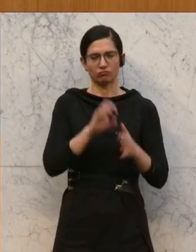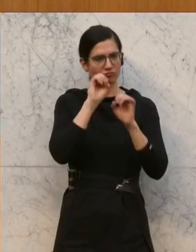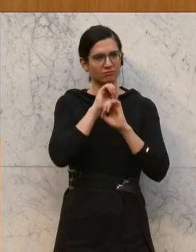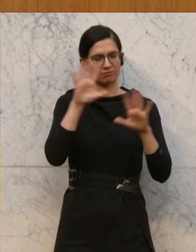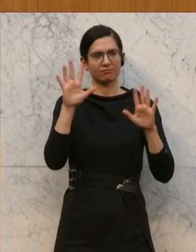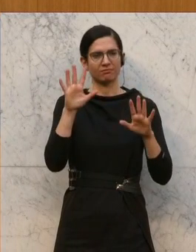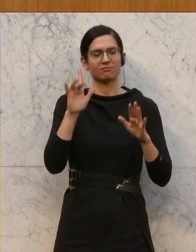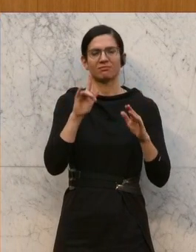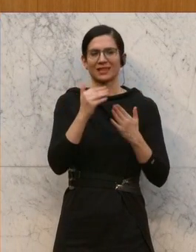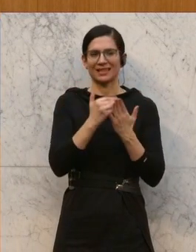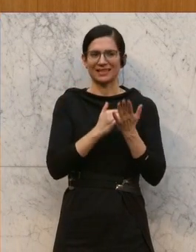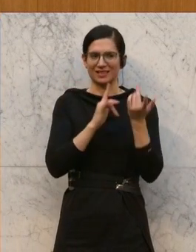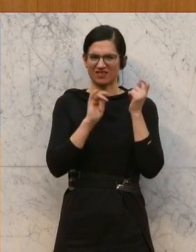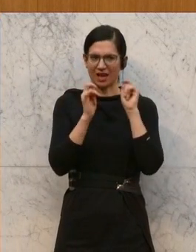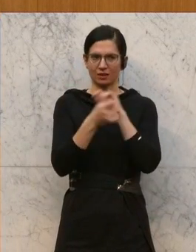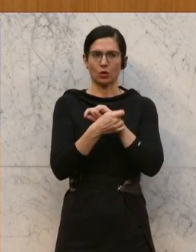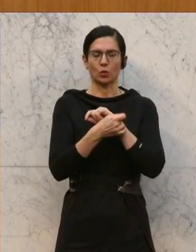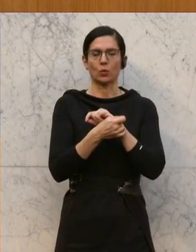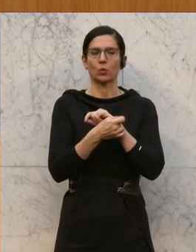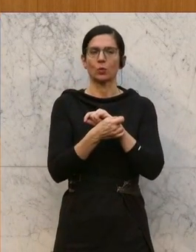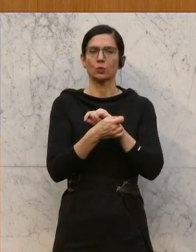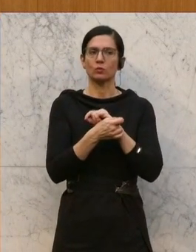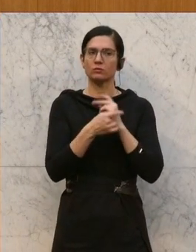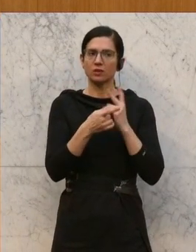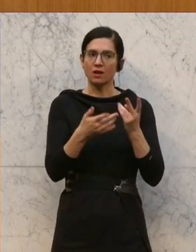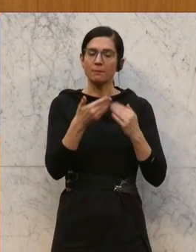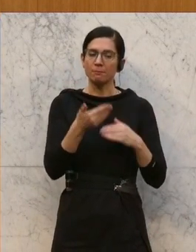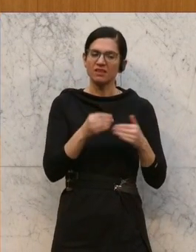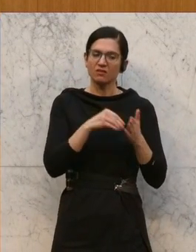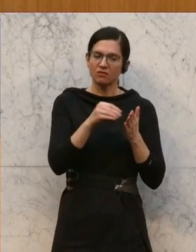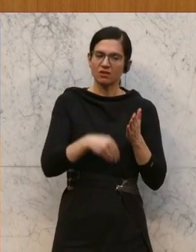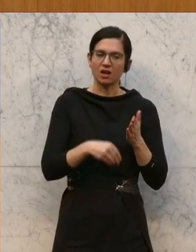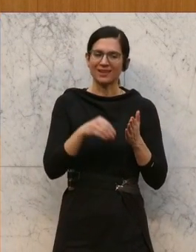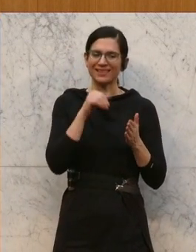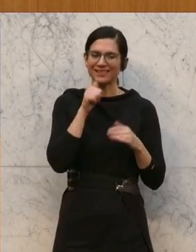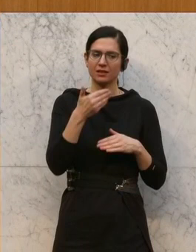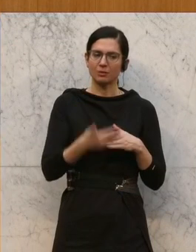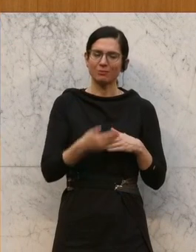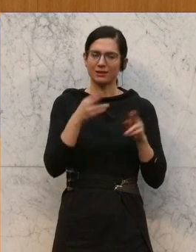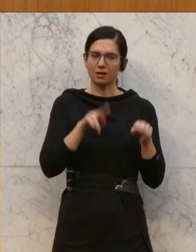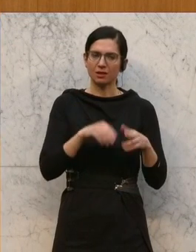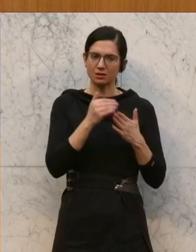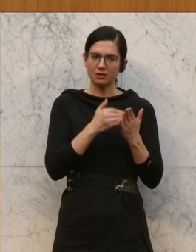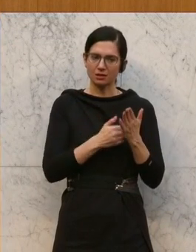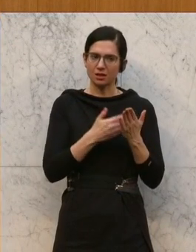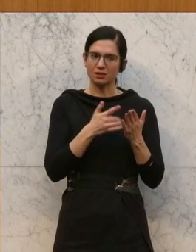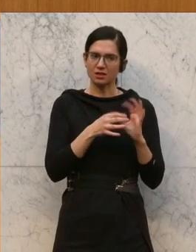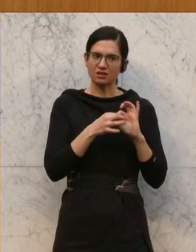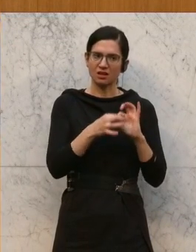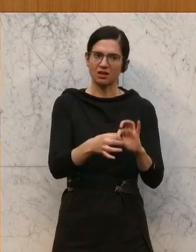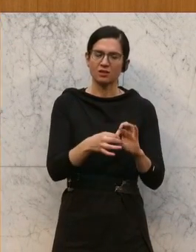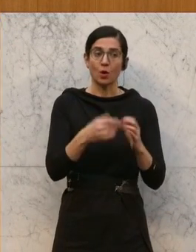wird diese Gesetzesänderung dazu führen, dass in Mietverträgen, die nicht dem Mietrechtsgesetz unterliegen, also im freien